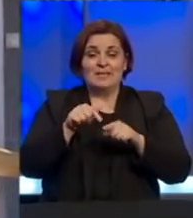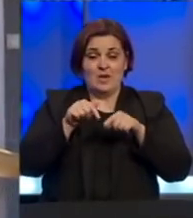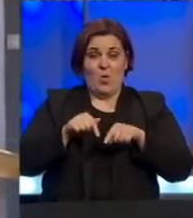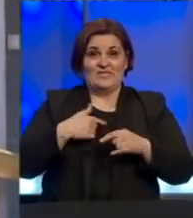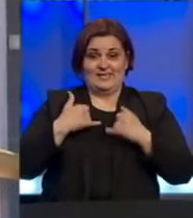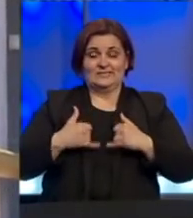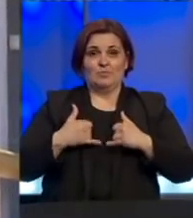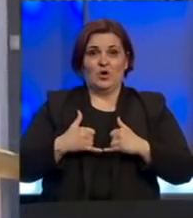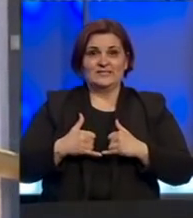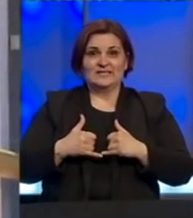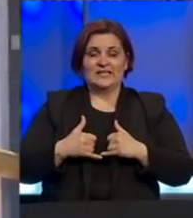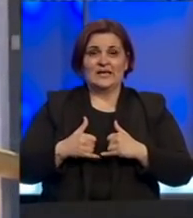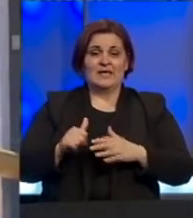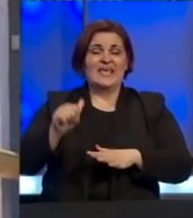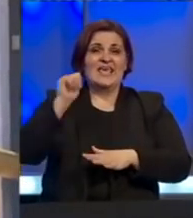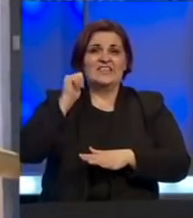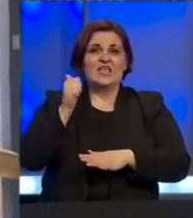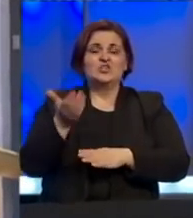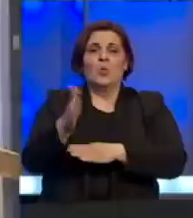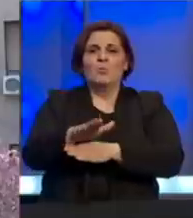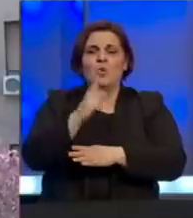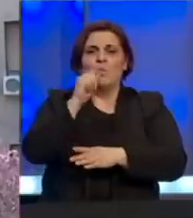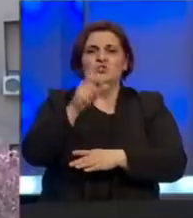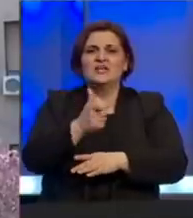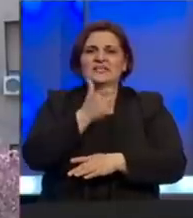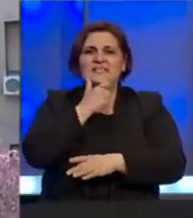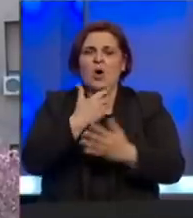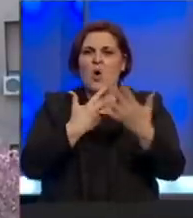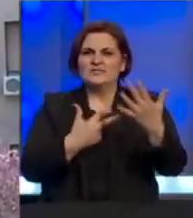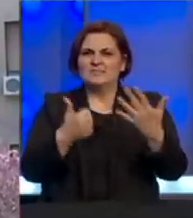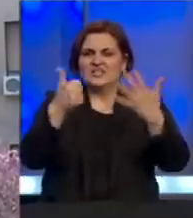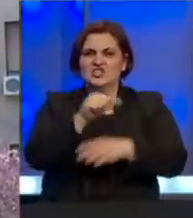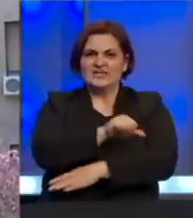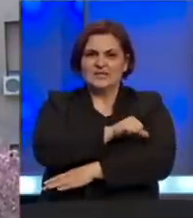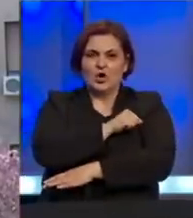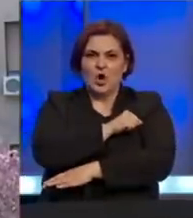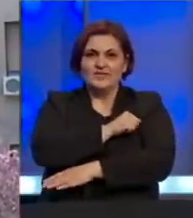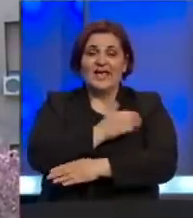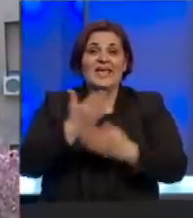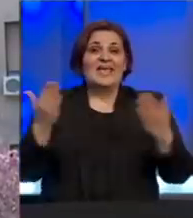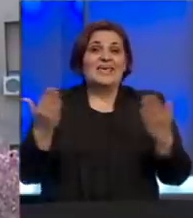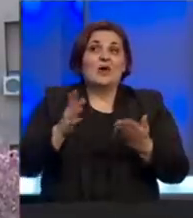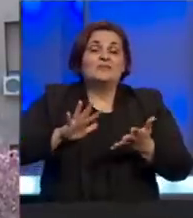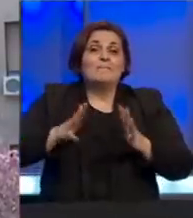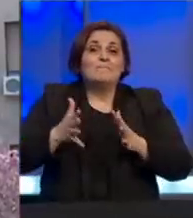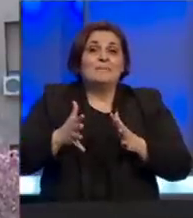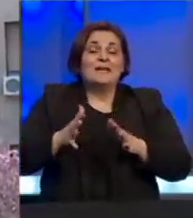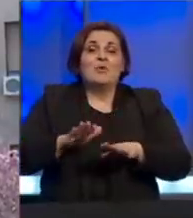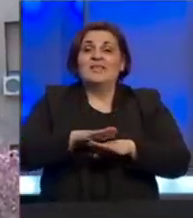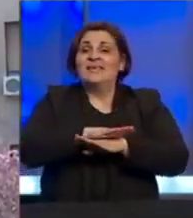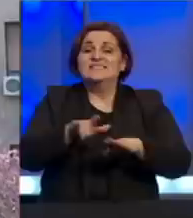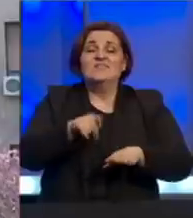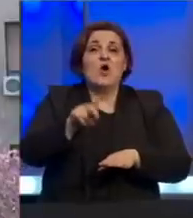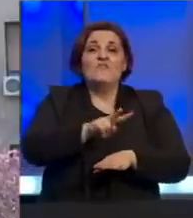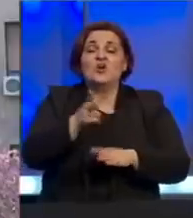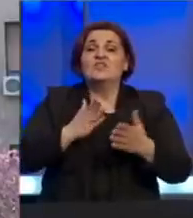se nalazimo, spomenumo je da je jučer preminuo muškarac starosti od 86 godina i kako se pretpostavlja, svi ovi